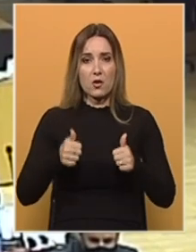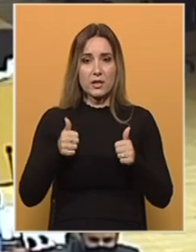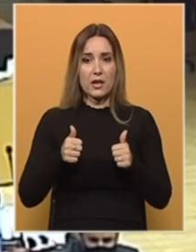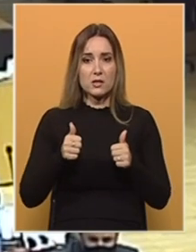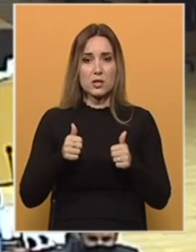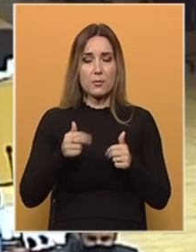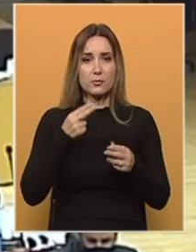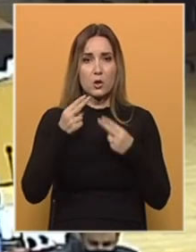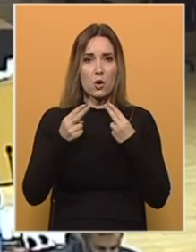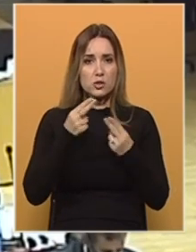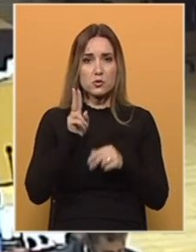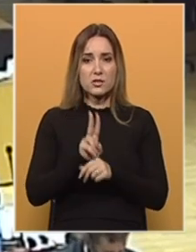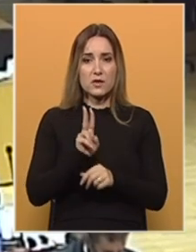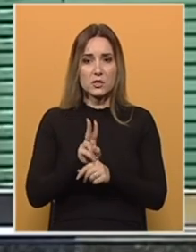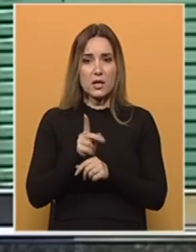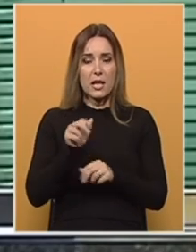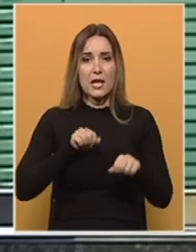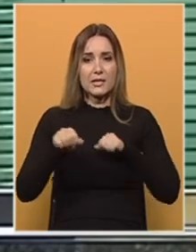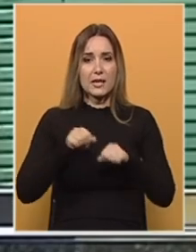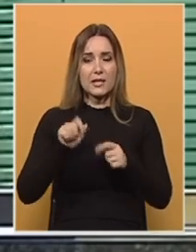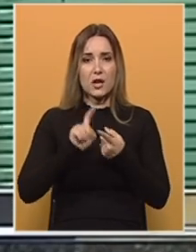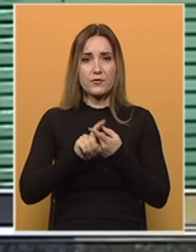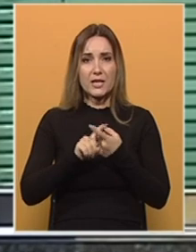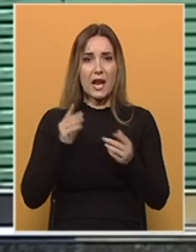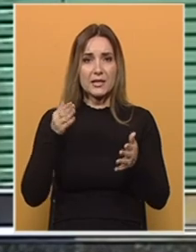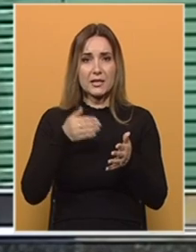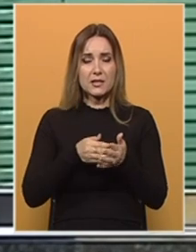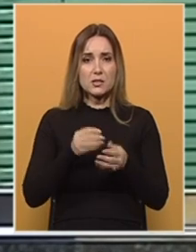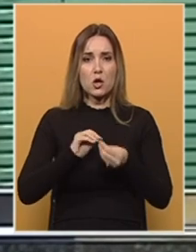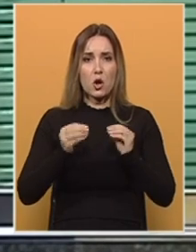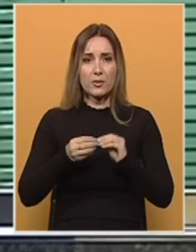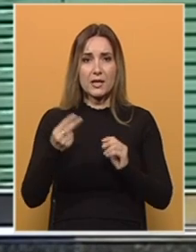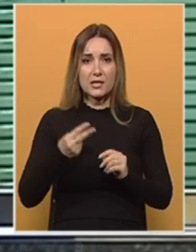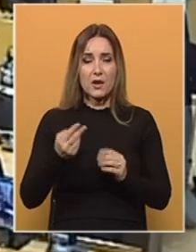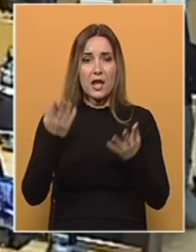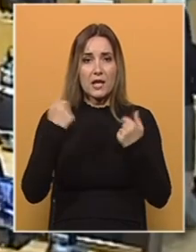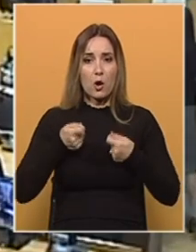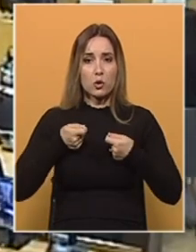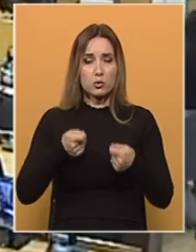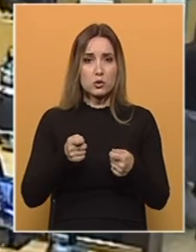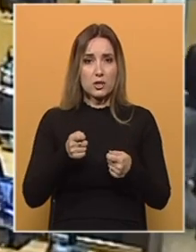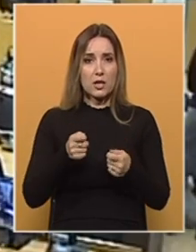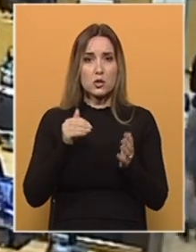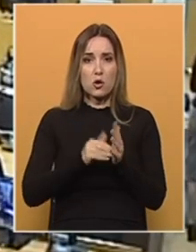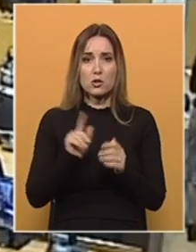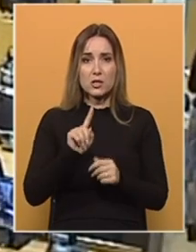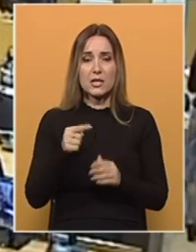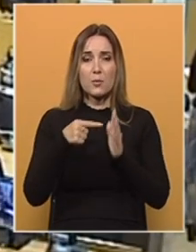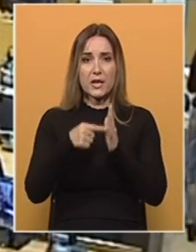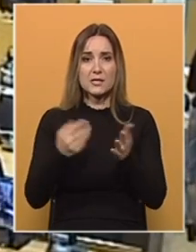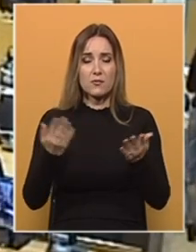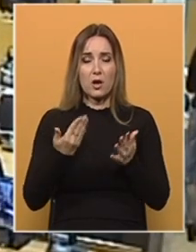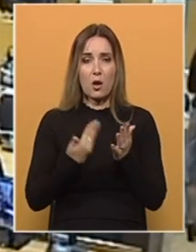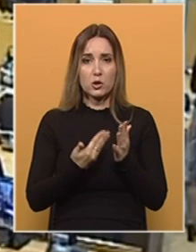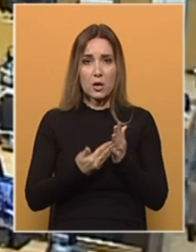ročištu nakon svjedočenja Tonča Bavrke, direktora Federalne direkcije robnih rezervi. Iako ga tužilac Mirza Hukeljić još nije predstavio kao